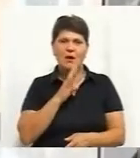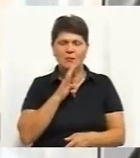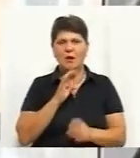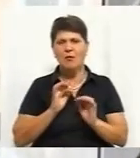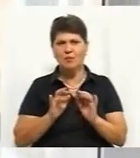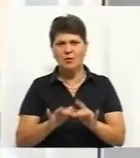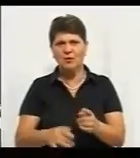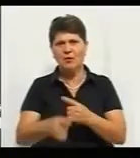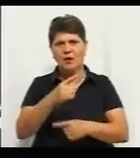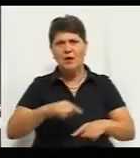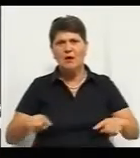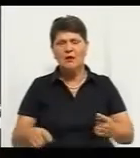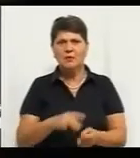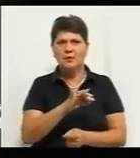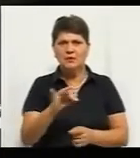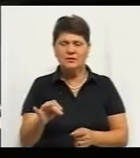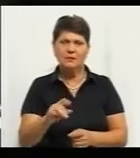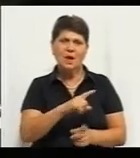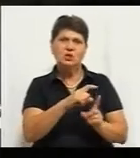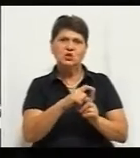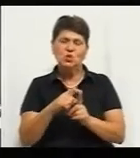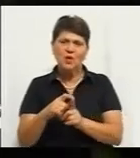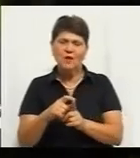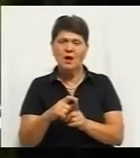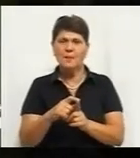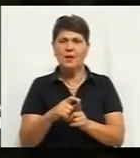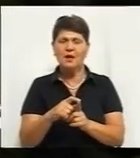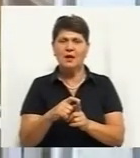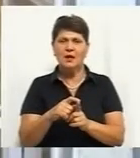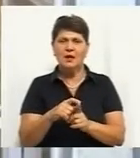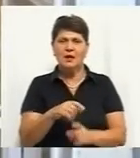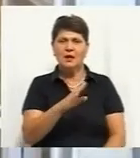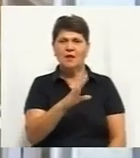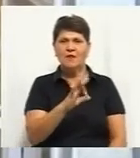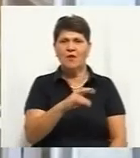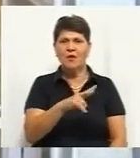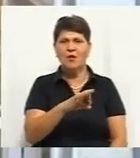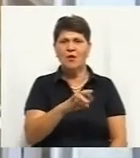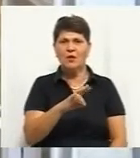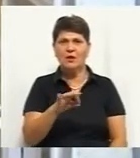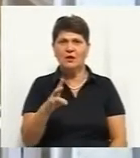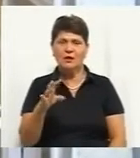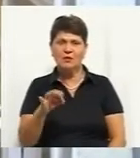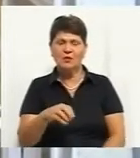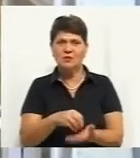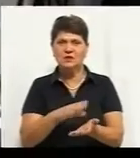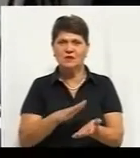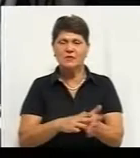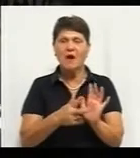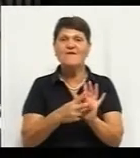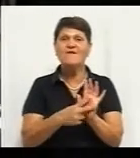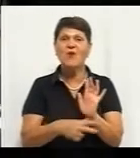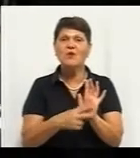За словами начальника управління превентивної діяльності Ігоря Волокітенка, від початку року в області зареєстровано 80 звернень щодо